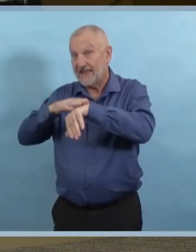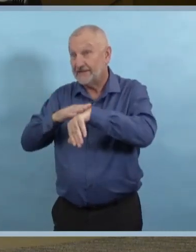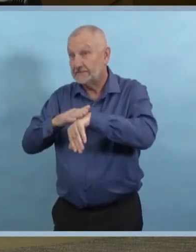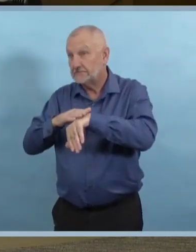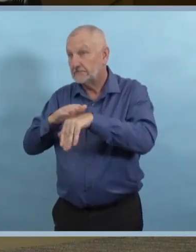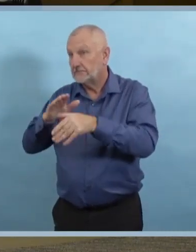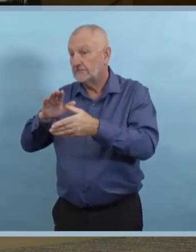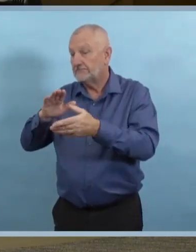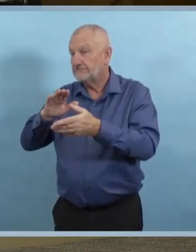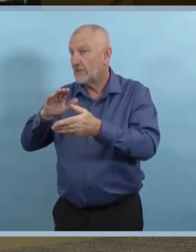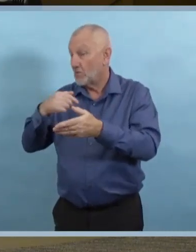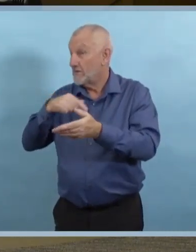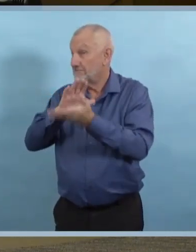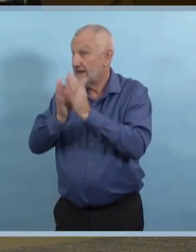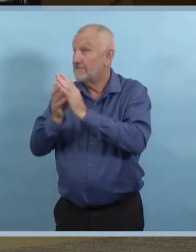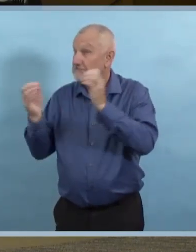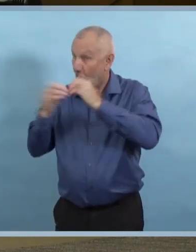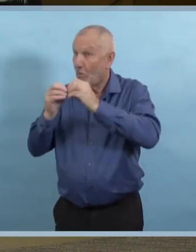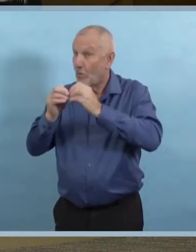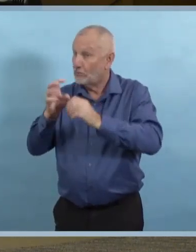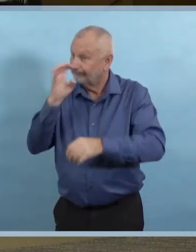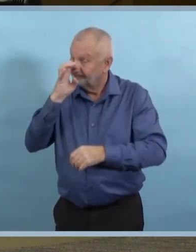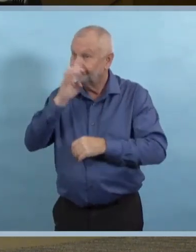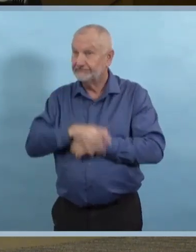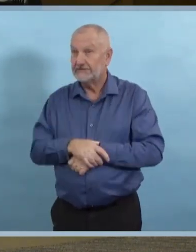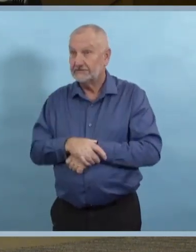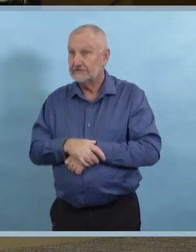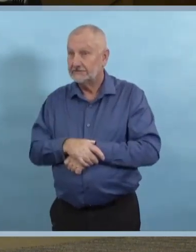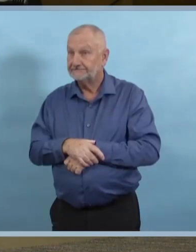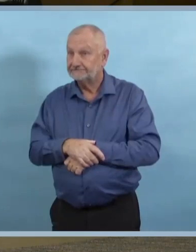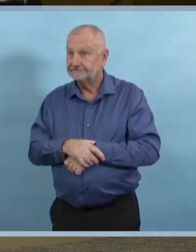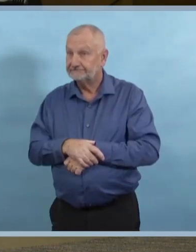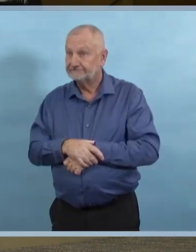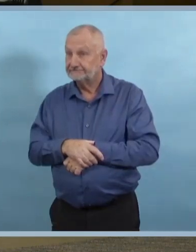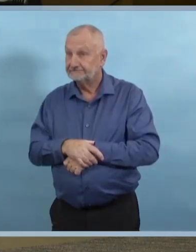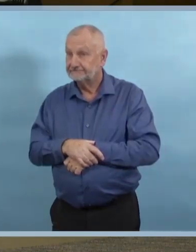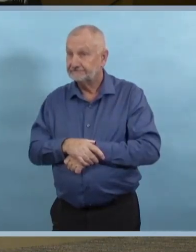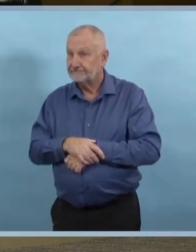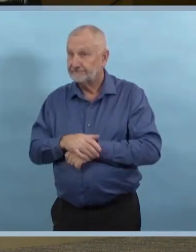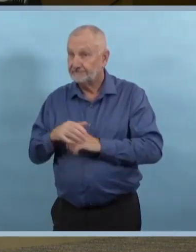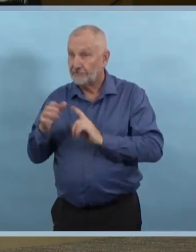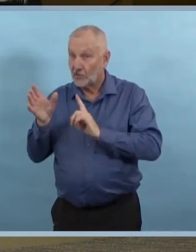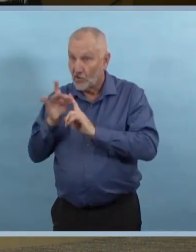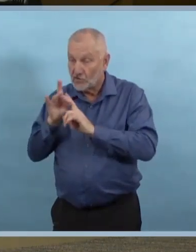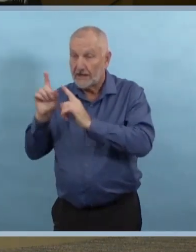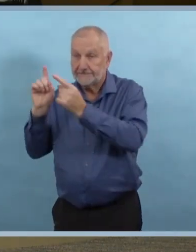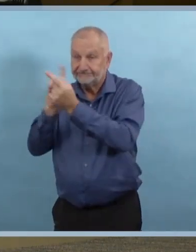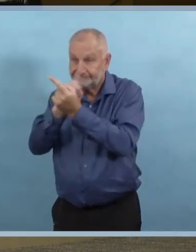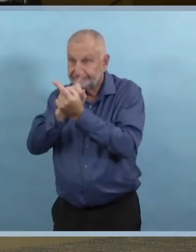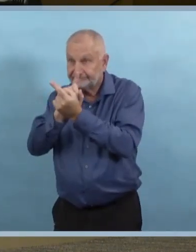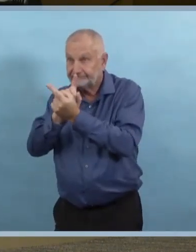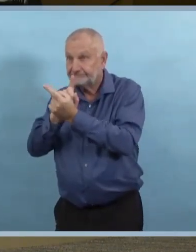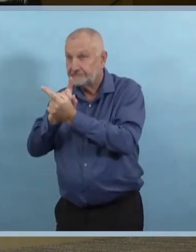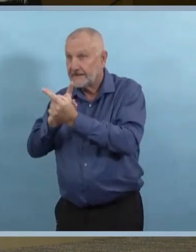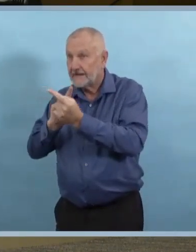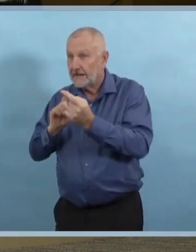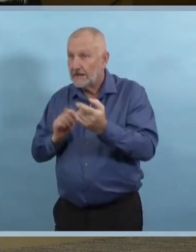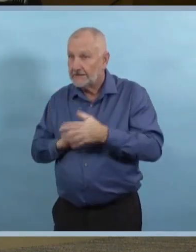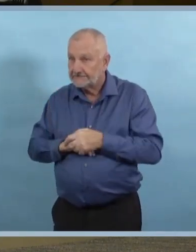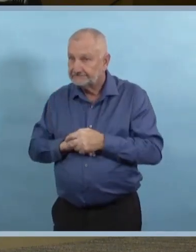il y a